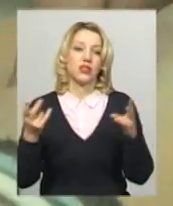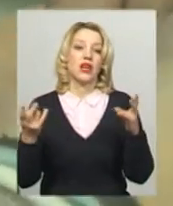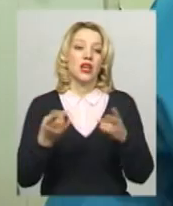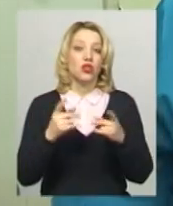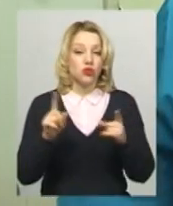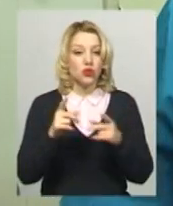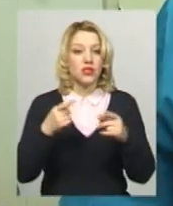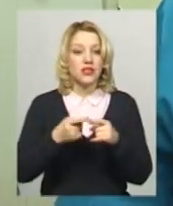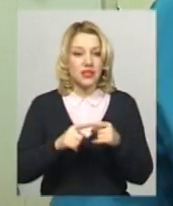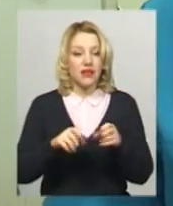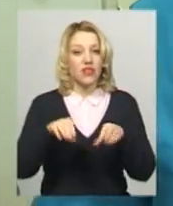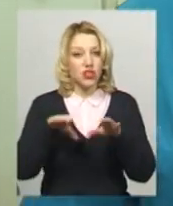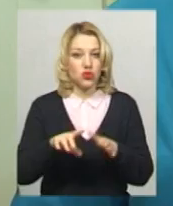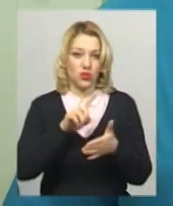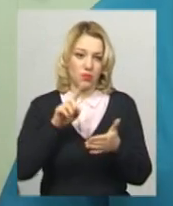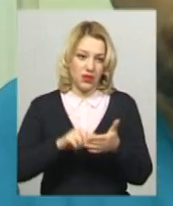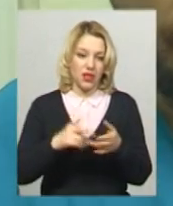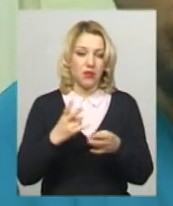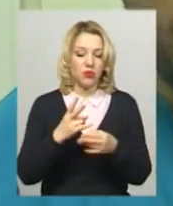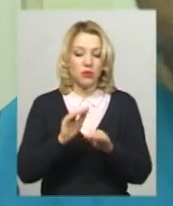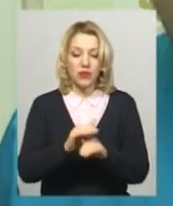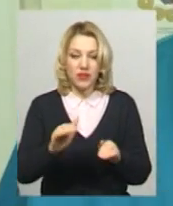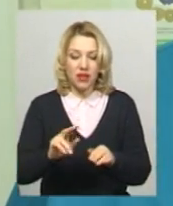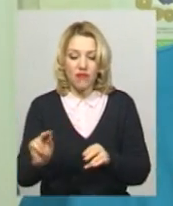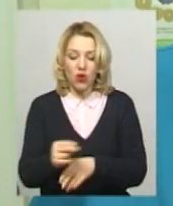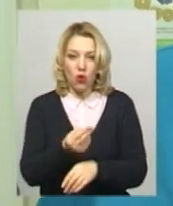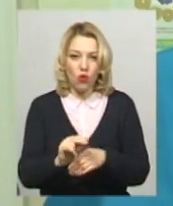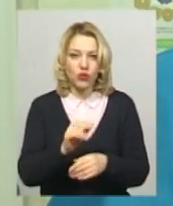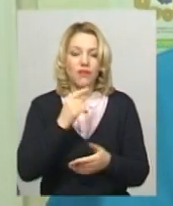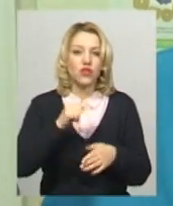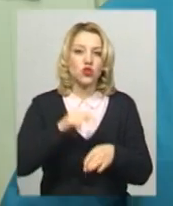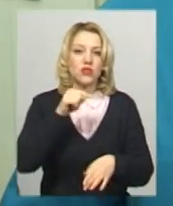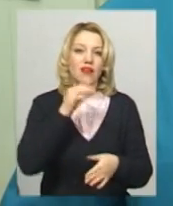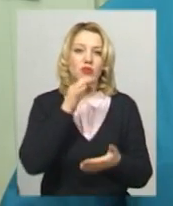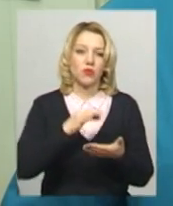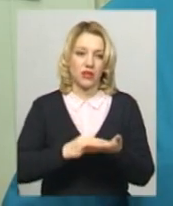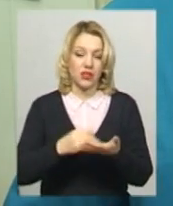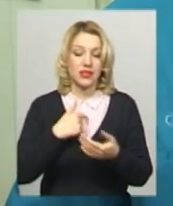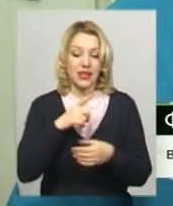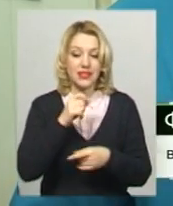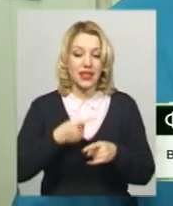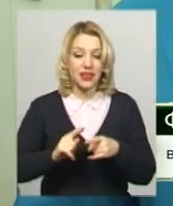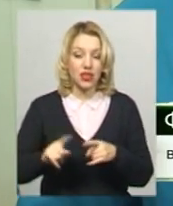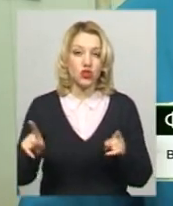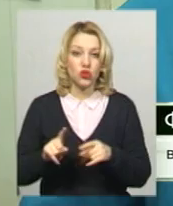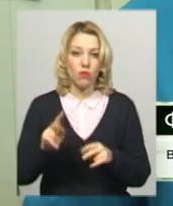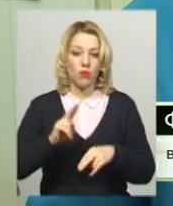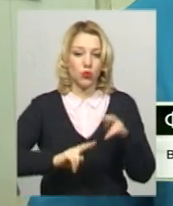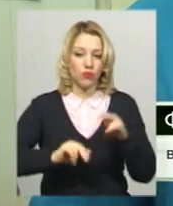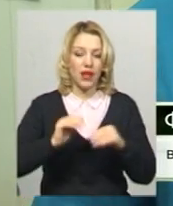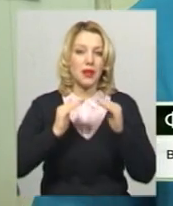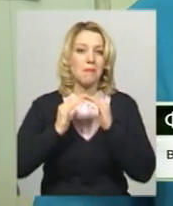домашніх улюбленців, каже ветлікар Федір Годованюк. Я за те, щоб побудували притулок і робили, як є